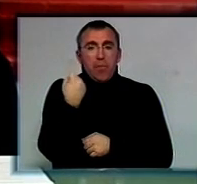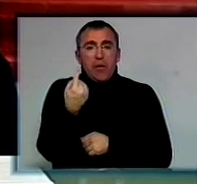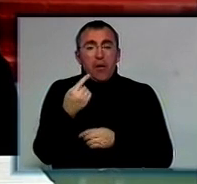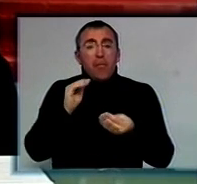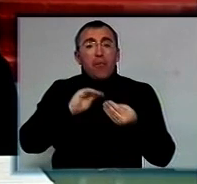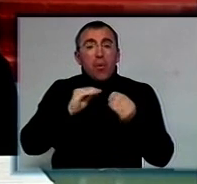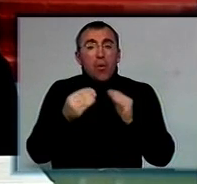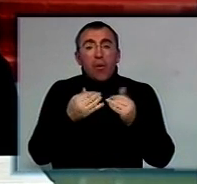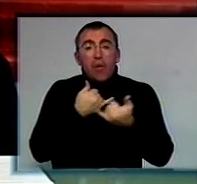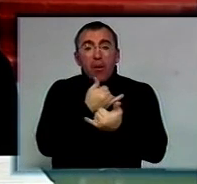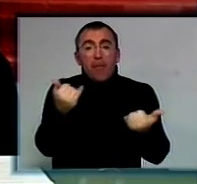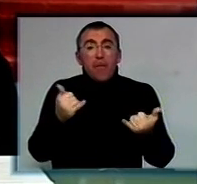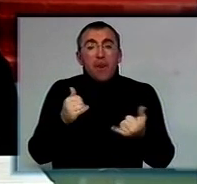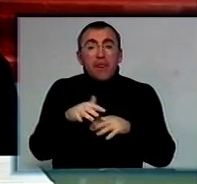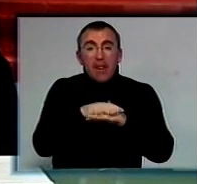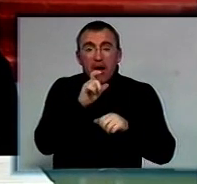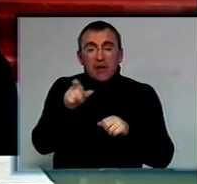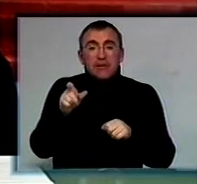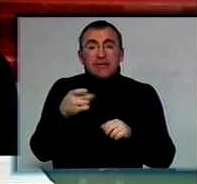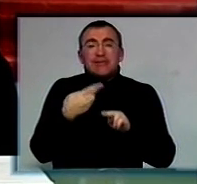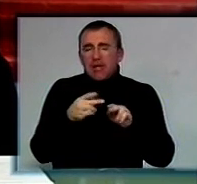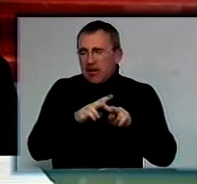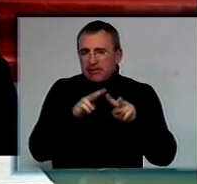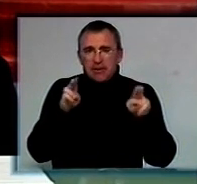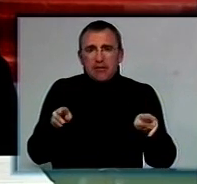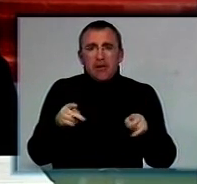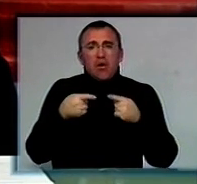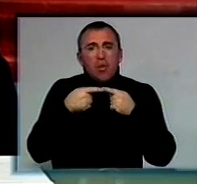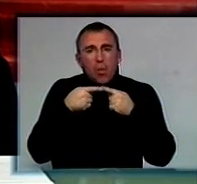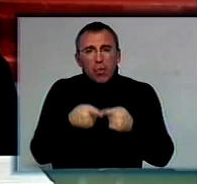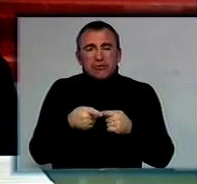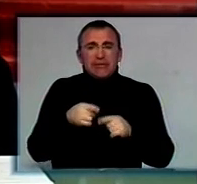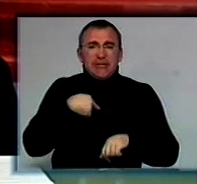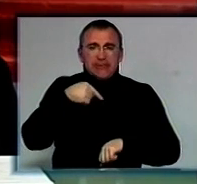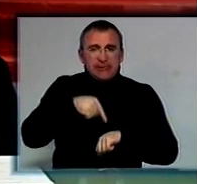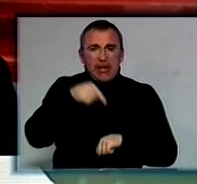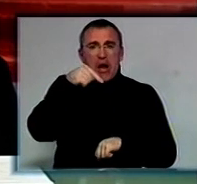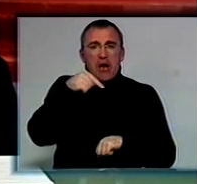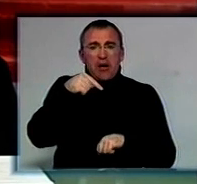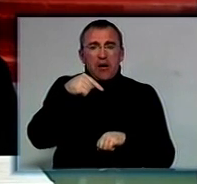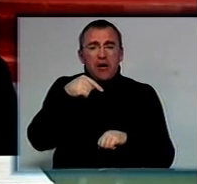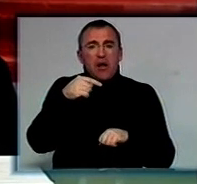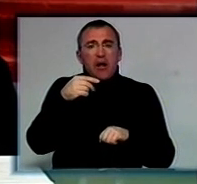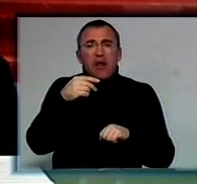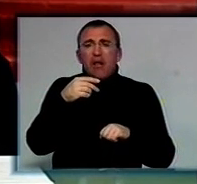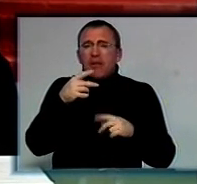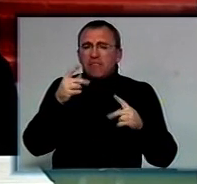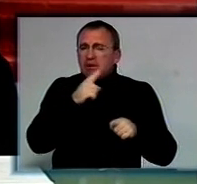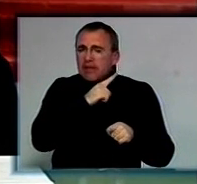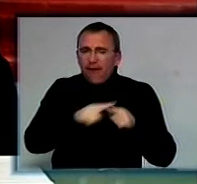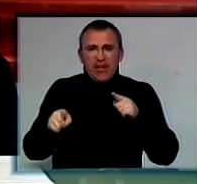Проблеми для населення ті ж самі – це гострі стани, це невідкладні стани,